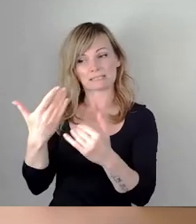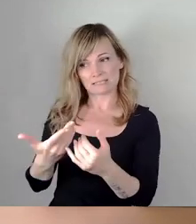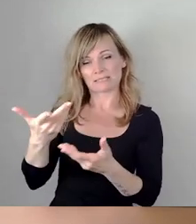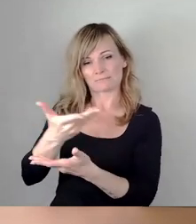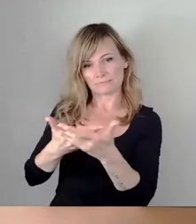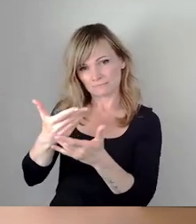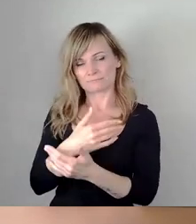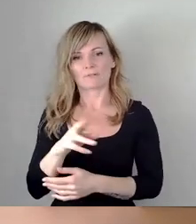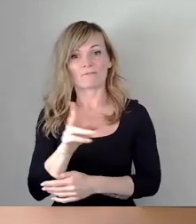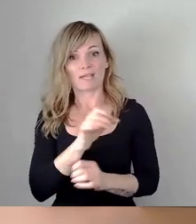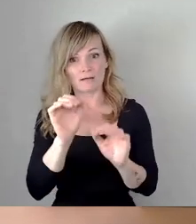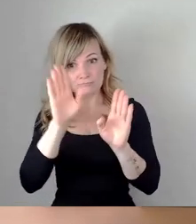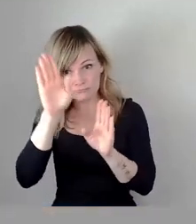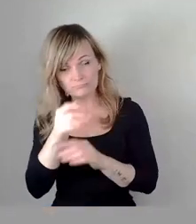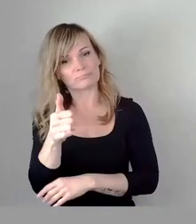möchte, wer jetzt an der Reihe.